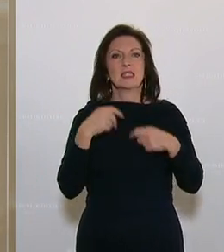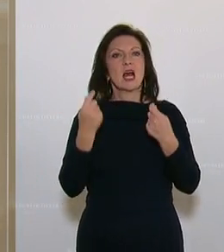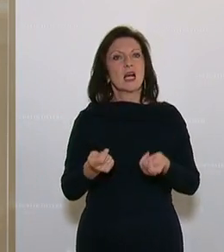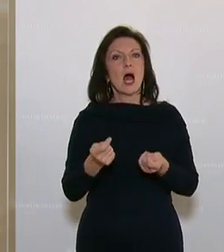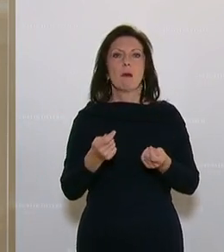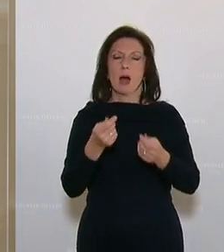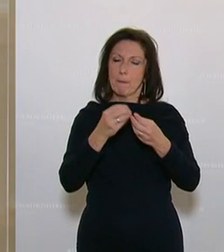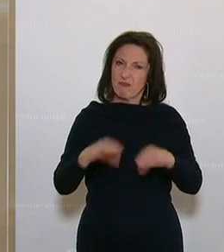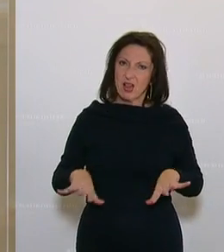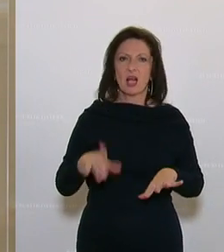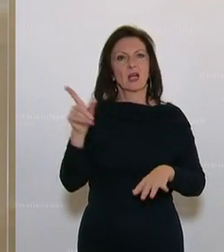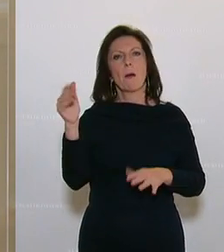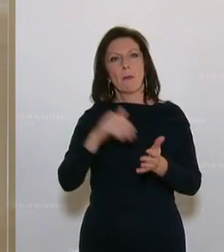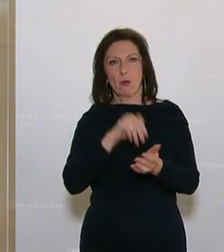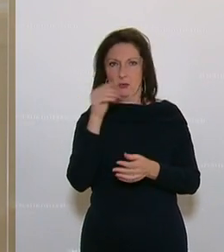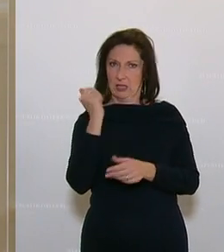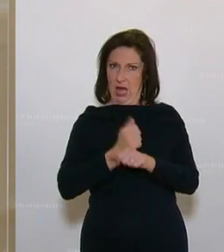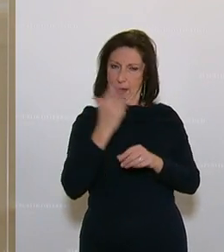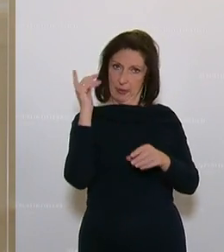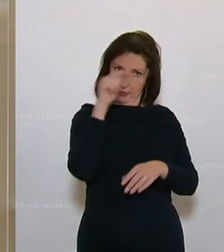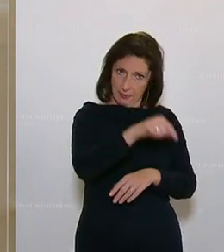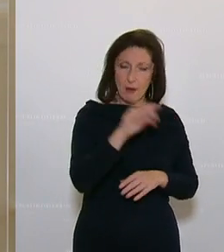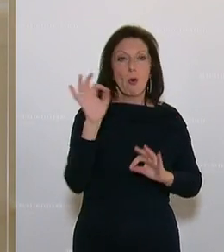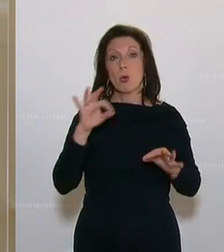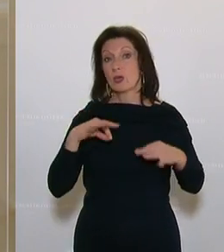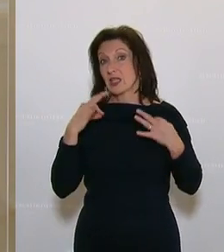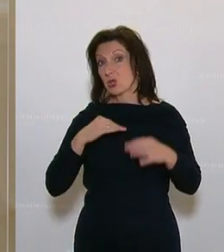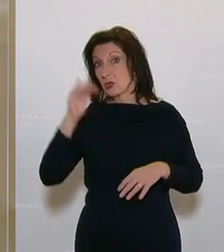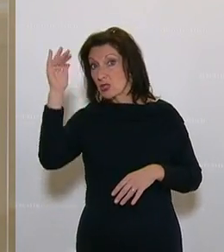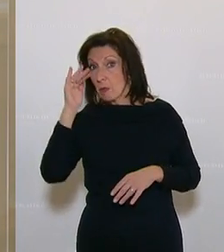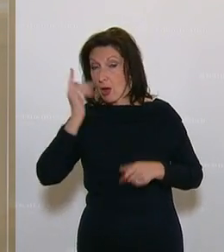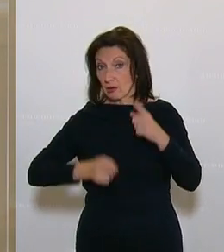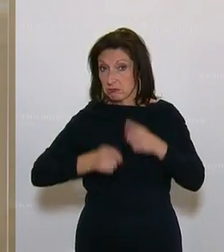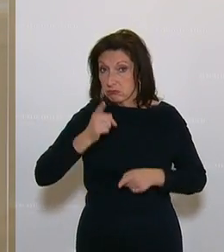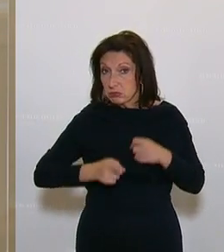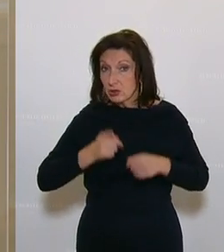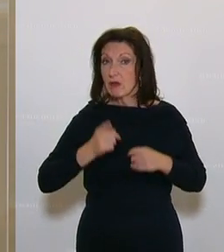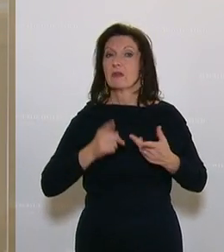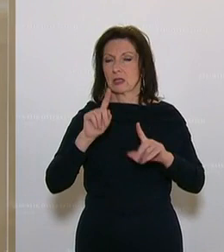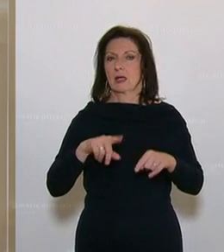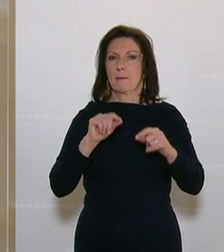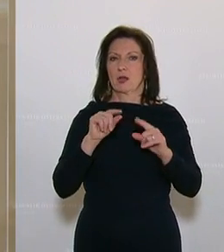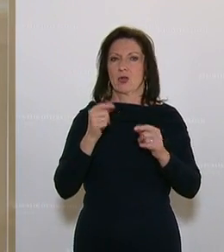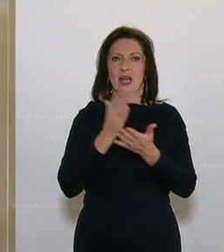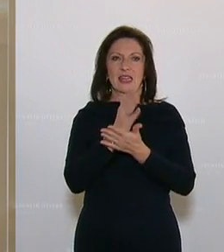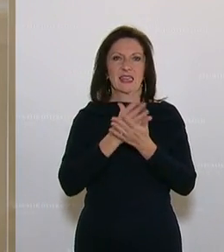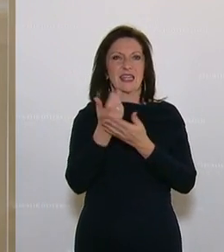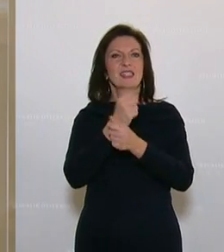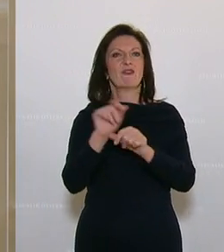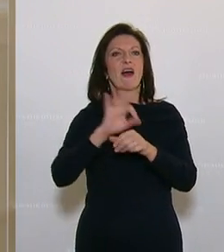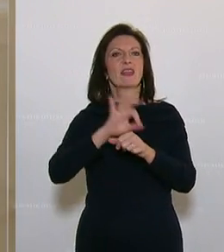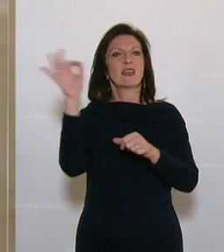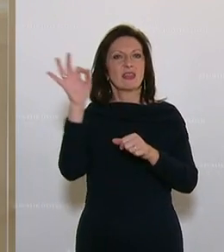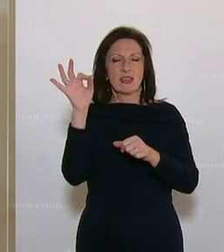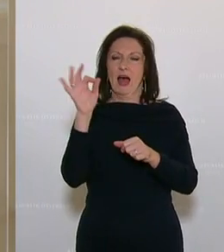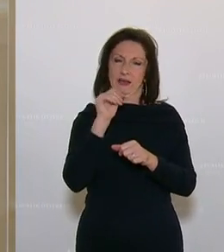Abwesenheit oder einer von einer Gesundheitsbehörde angeordneten Maßnahme einschließlich unmittelbar daran anschließender dienstfreier Tage bleiben außer